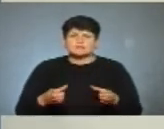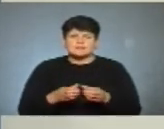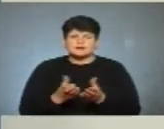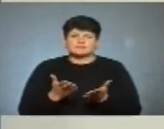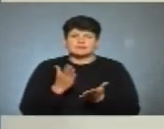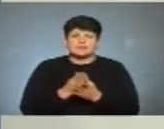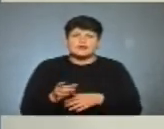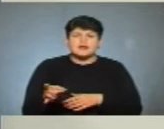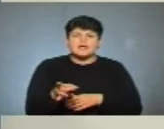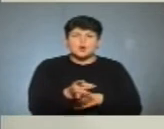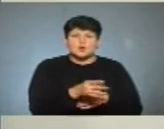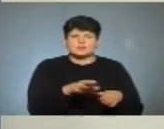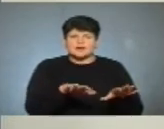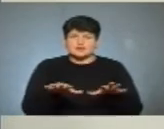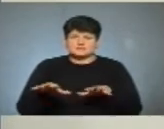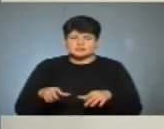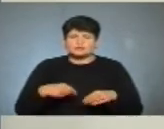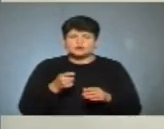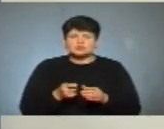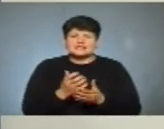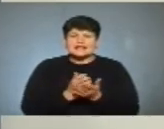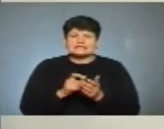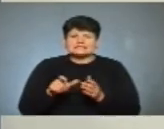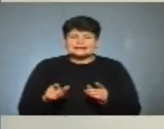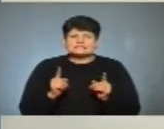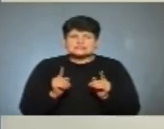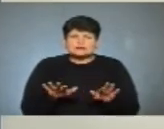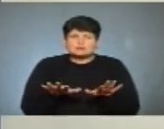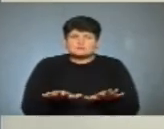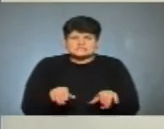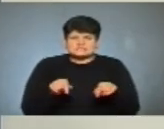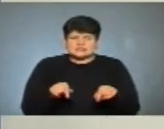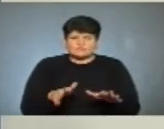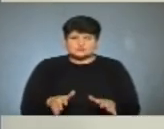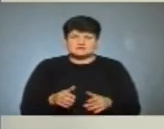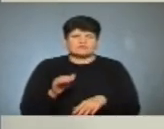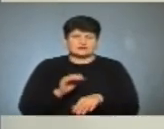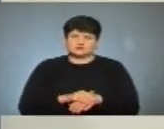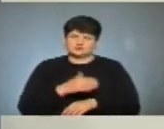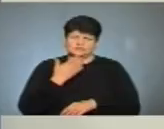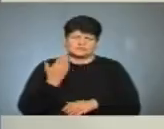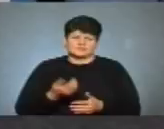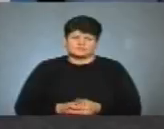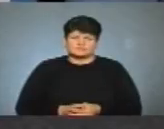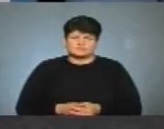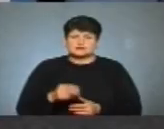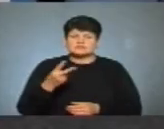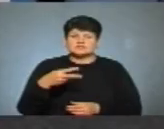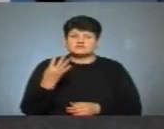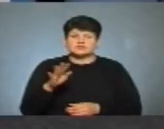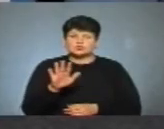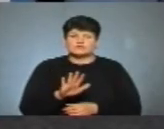скажімо так, регіональними, які подають тільки кандидатів в певній місцевості, фактично немає. 24